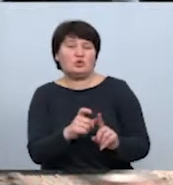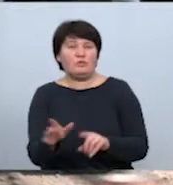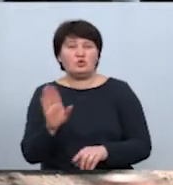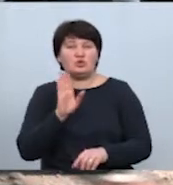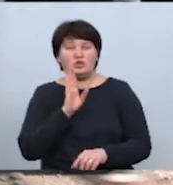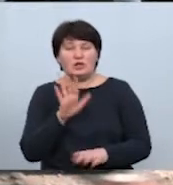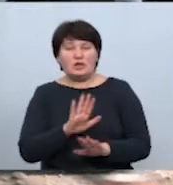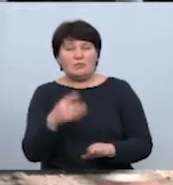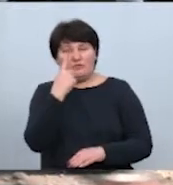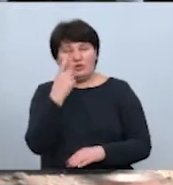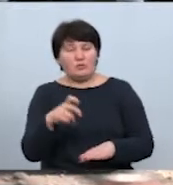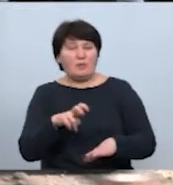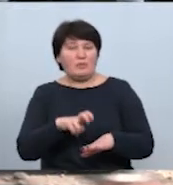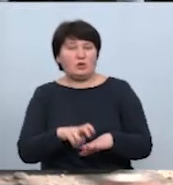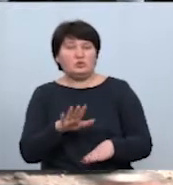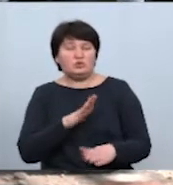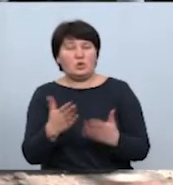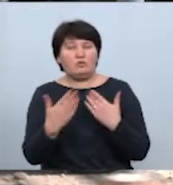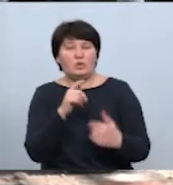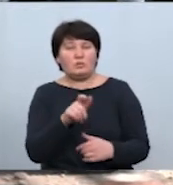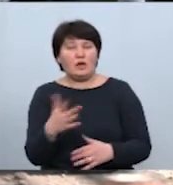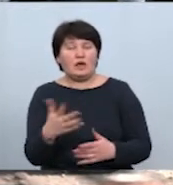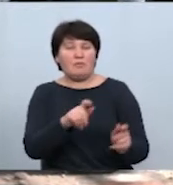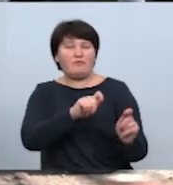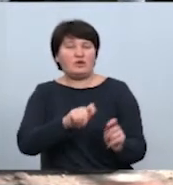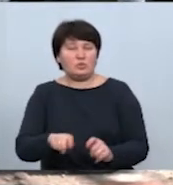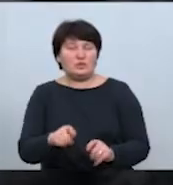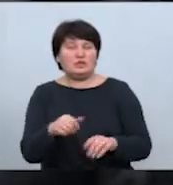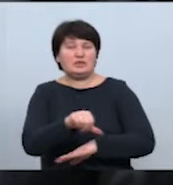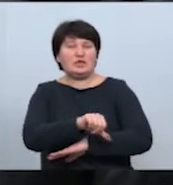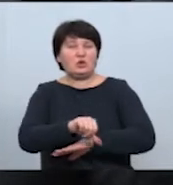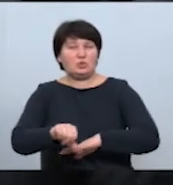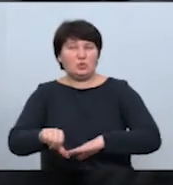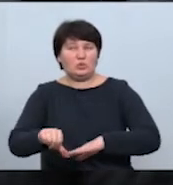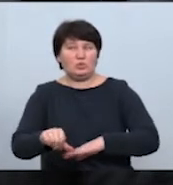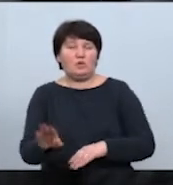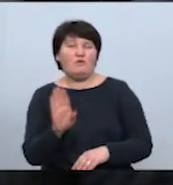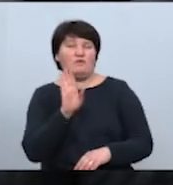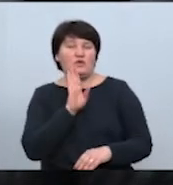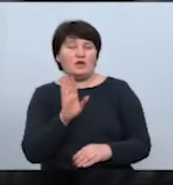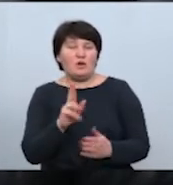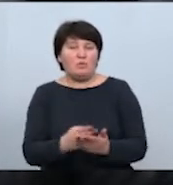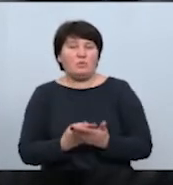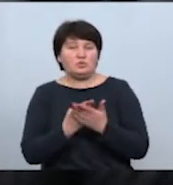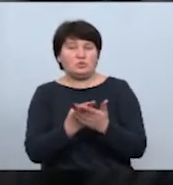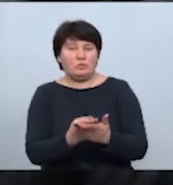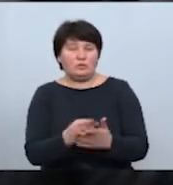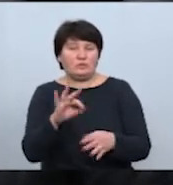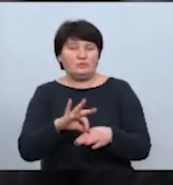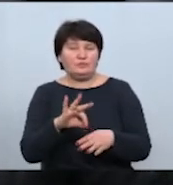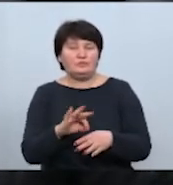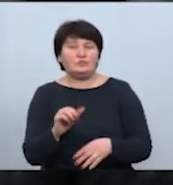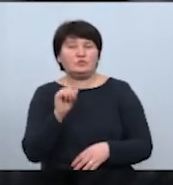повідомила медиків, що контактувала з людьми, які повернулися із-за кордону. Вона поступила з діагнозом, кров'я і діабет.